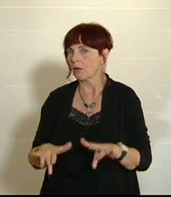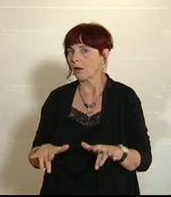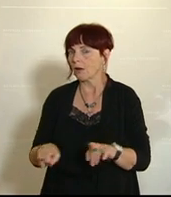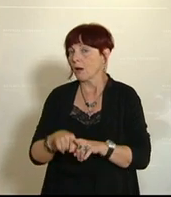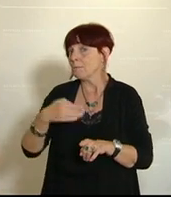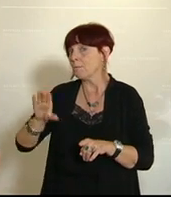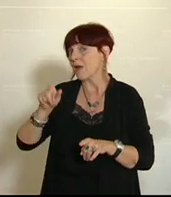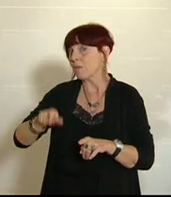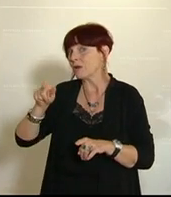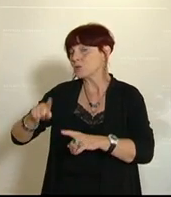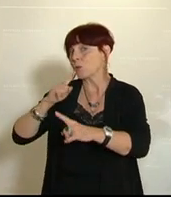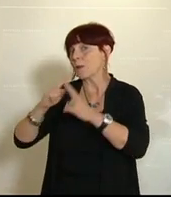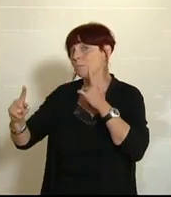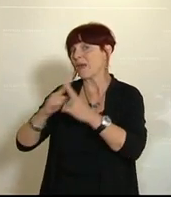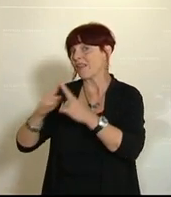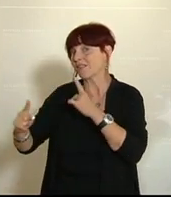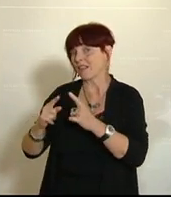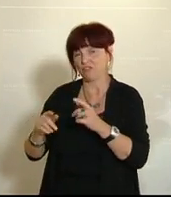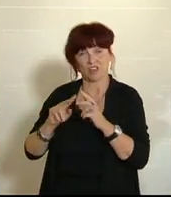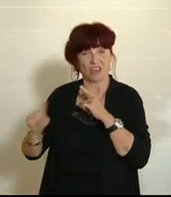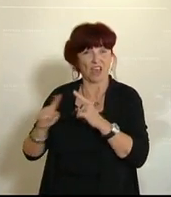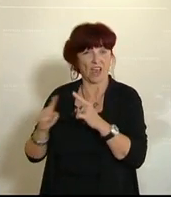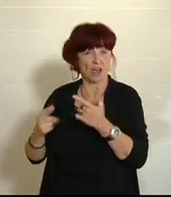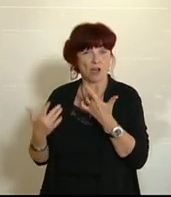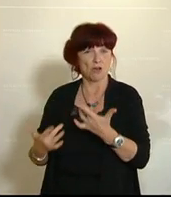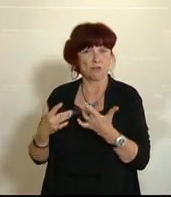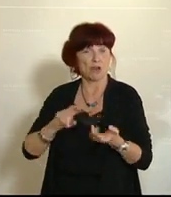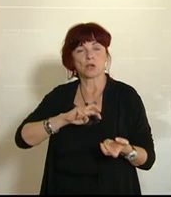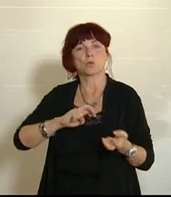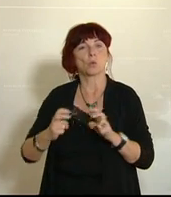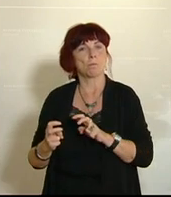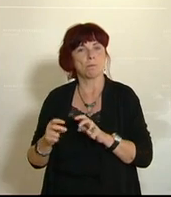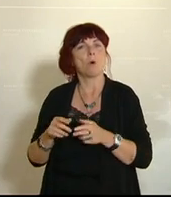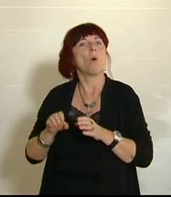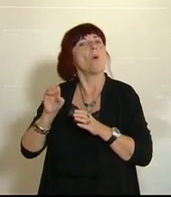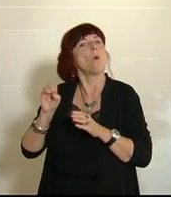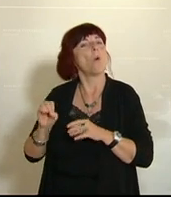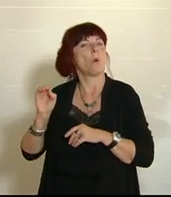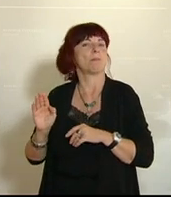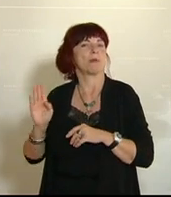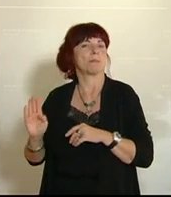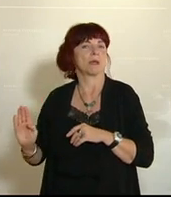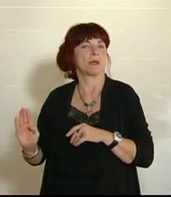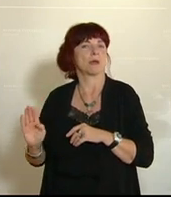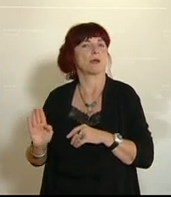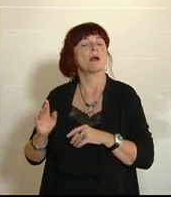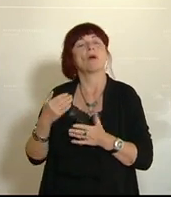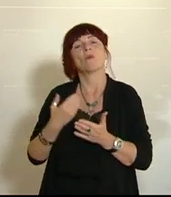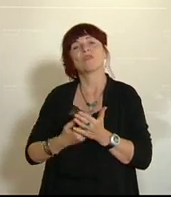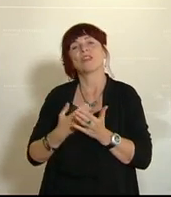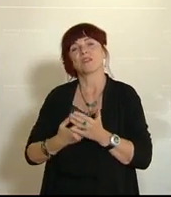Pendelverkehr, umsteigen, im Nah- und Regionalverkehr umsteigen auf die ÖBP, und dass wir es dadurch schaffen, die